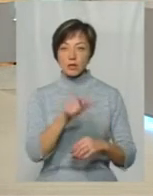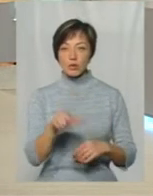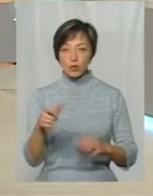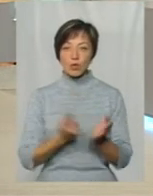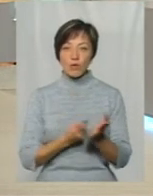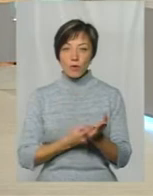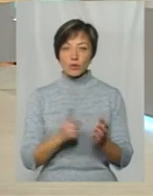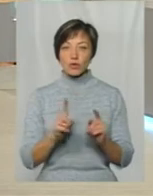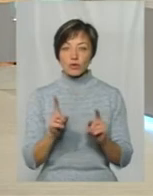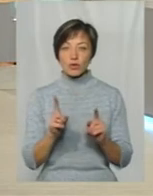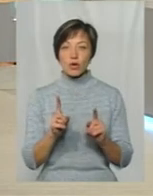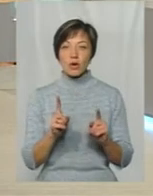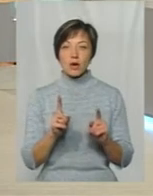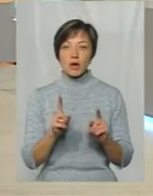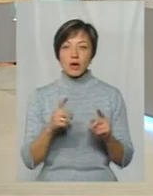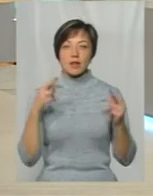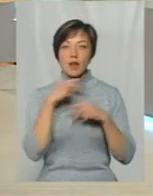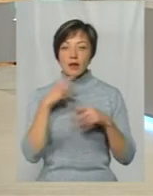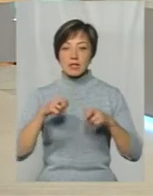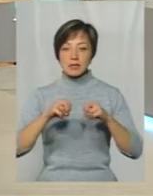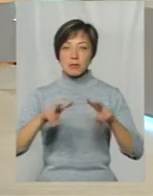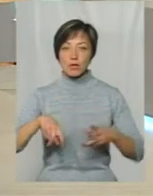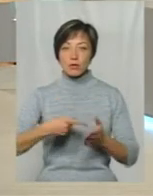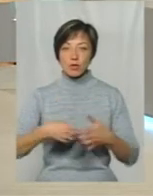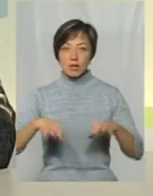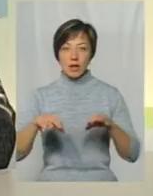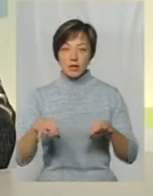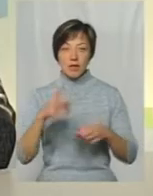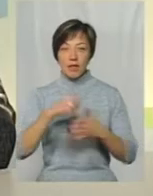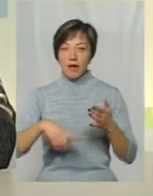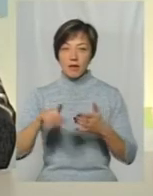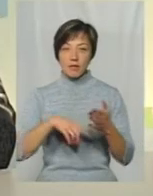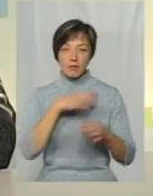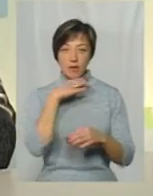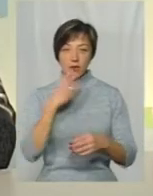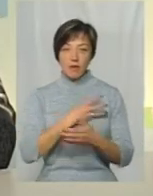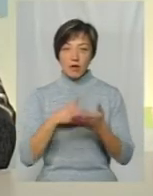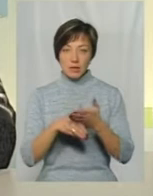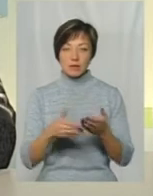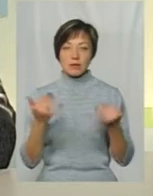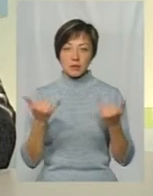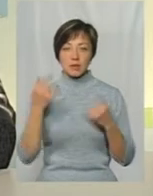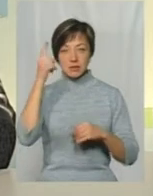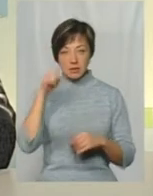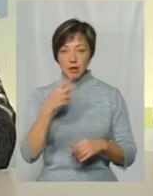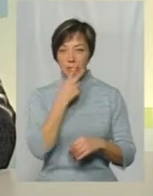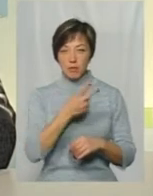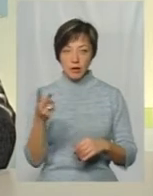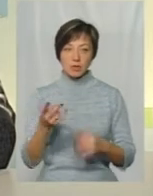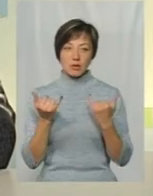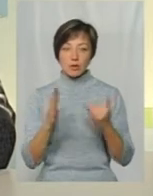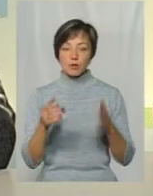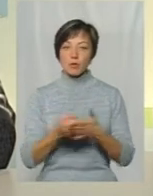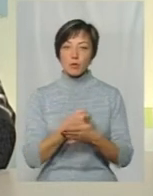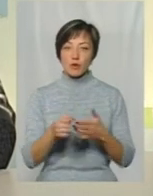доказували мені, що травить спецкомунтранс Не вірила ні я, ні багато наших волонтерів Тепер знаємо, тепер бачимо, тепер будемо